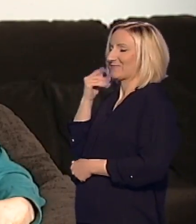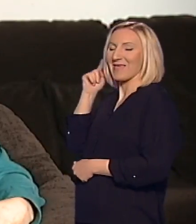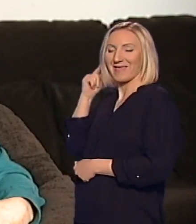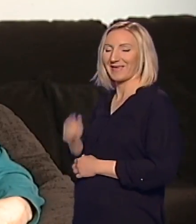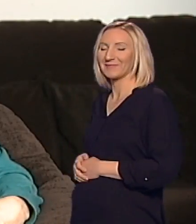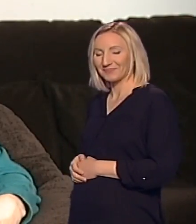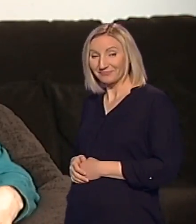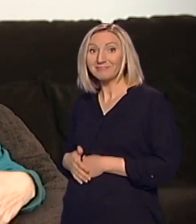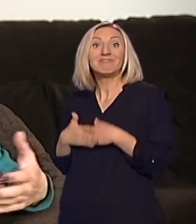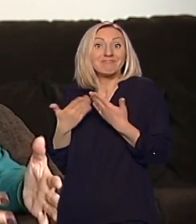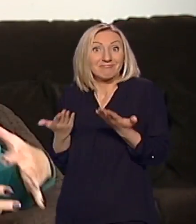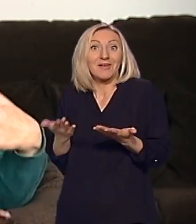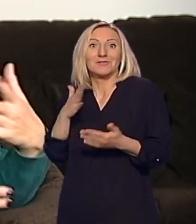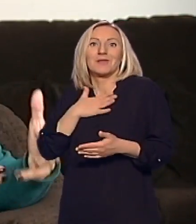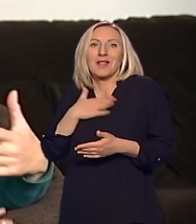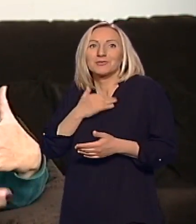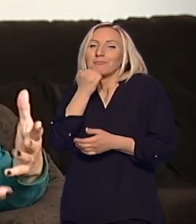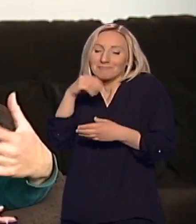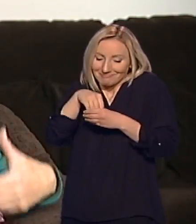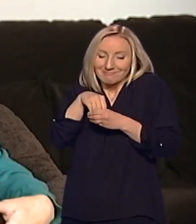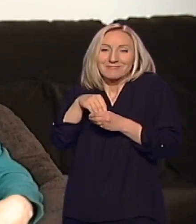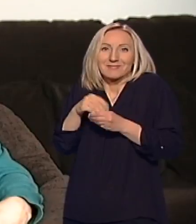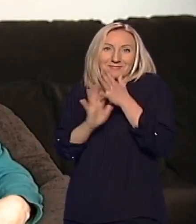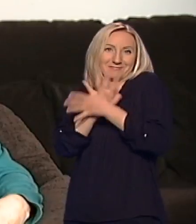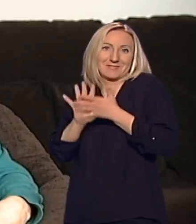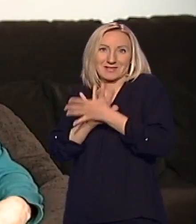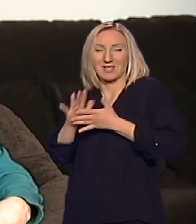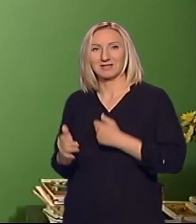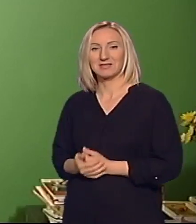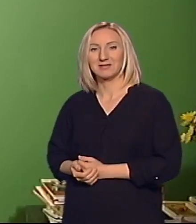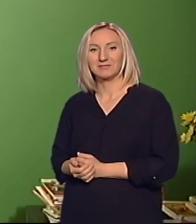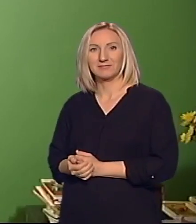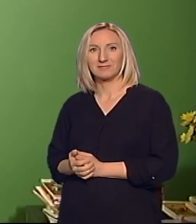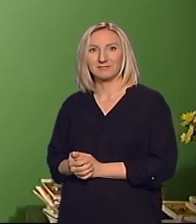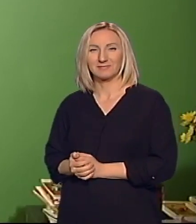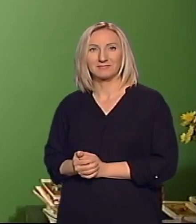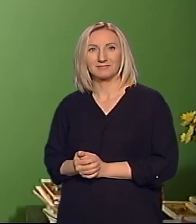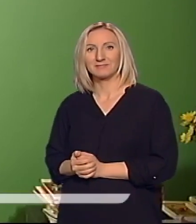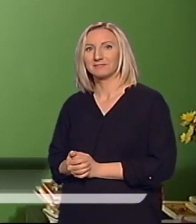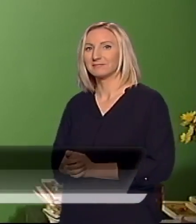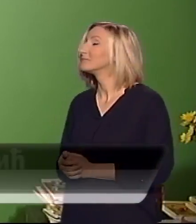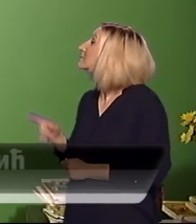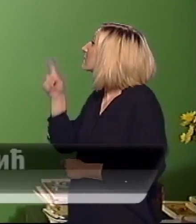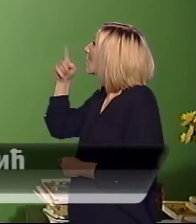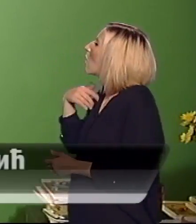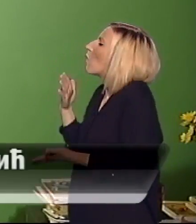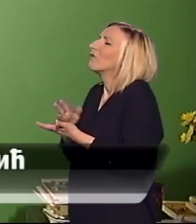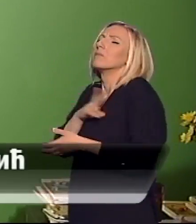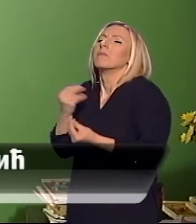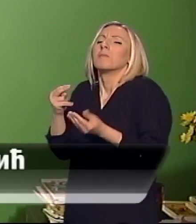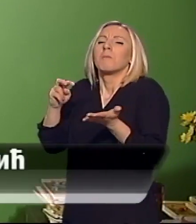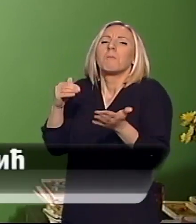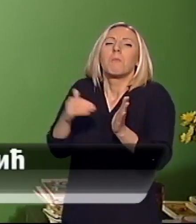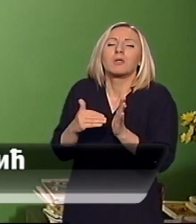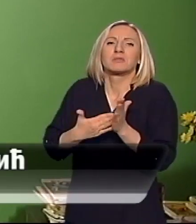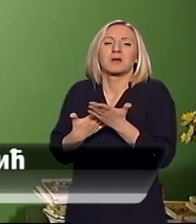takvi su bili neki interni naši znakovi. Od uvek sam imala potrebu, da kažem, ili